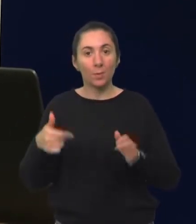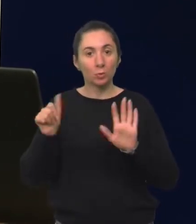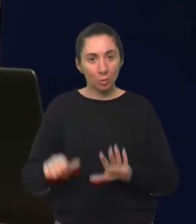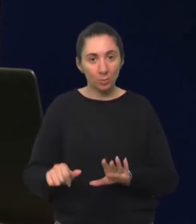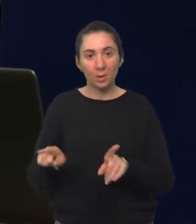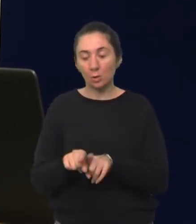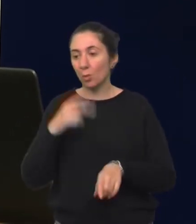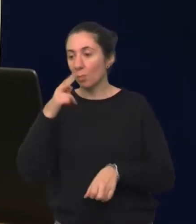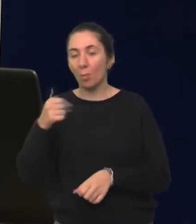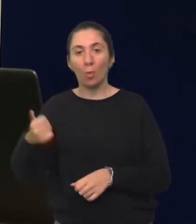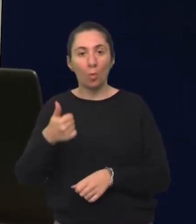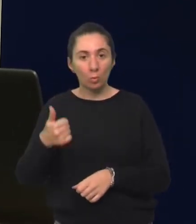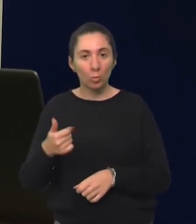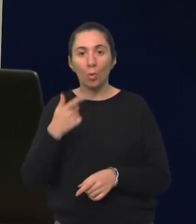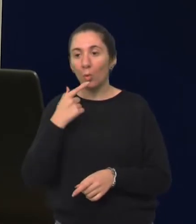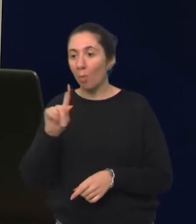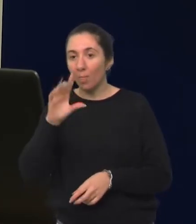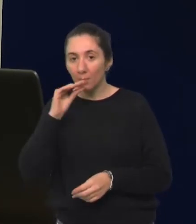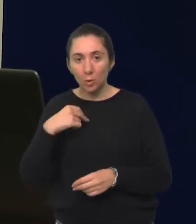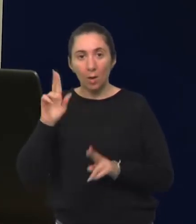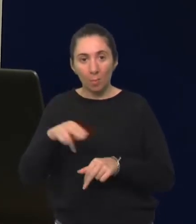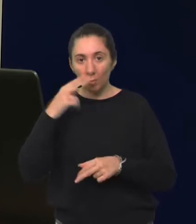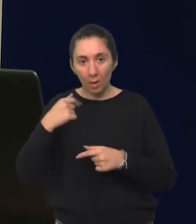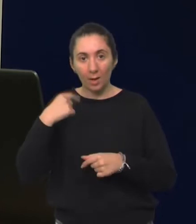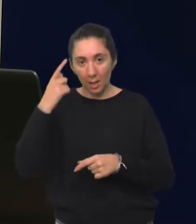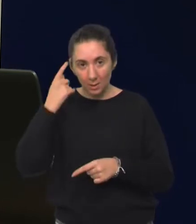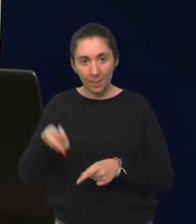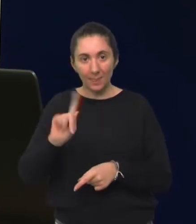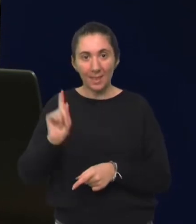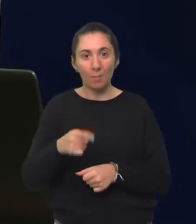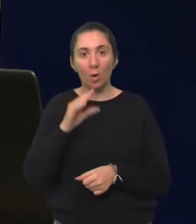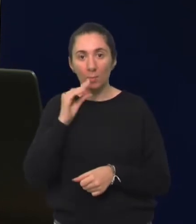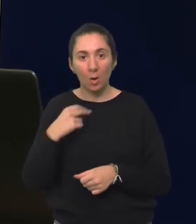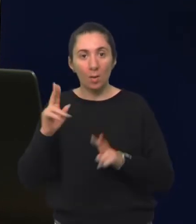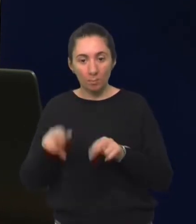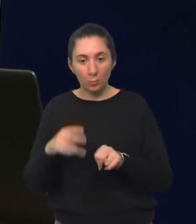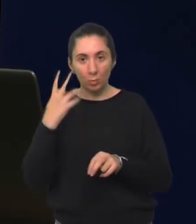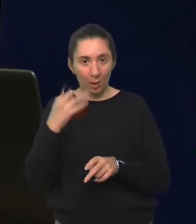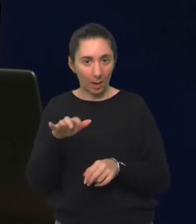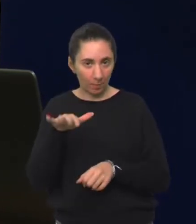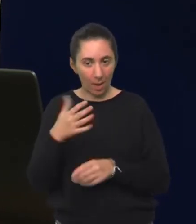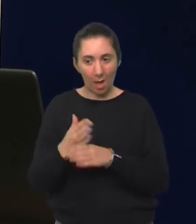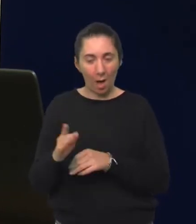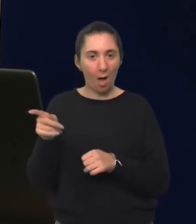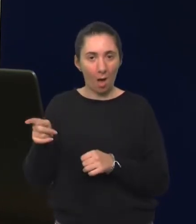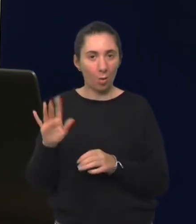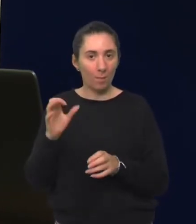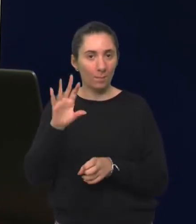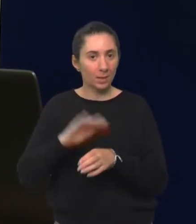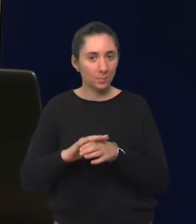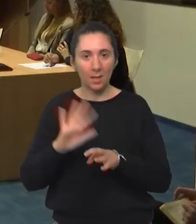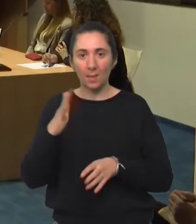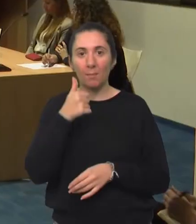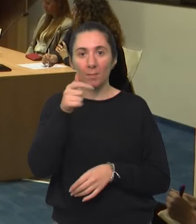Kao što mogu pregledati djete od godine dana koji još ništa ne priča, ali ja znam da ne mora pričati i da mu možemo progledati kroz prsta ako nema sa 15